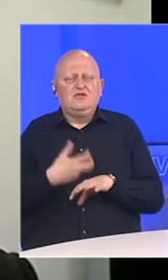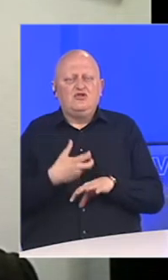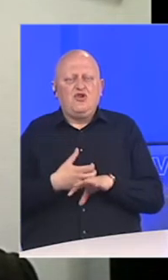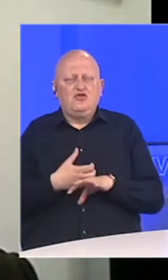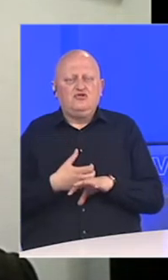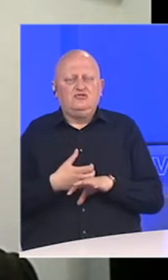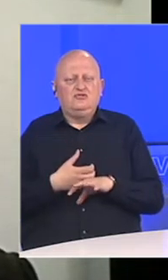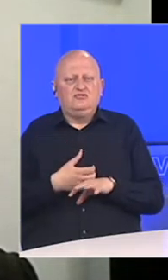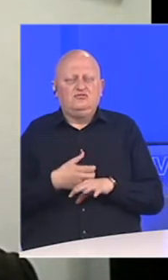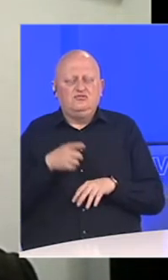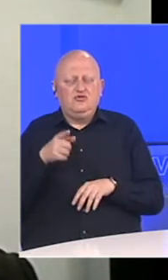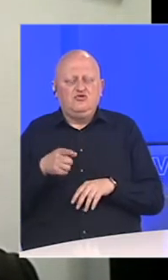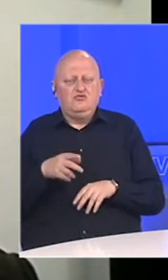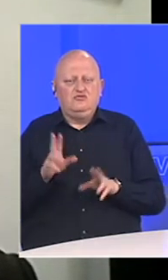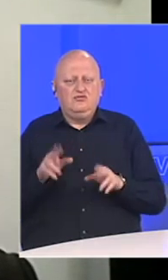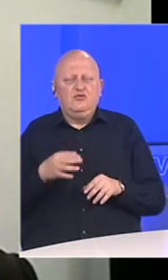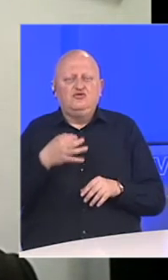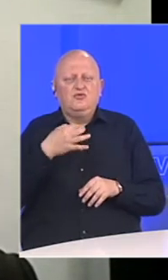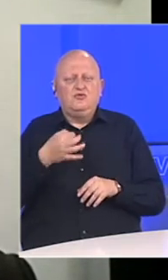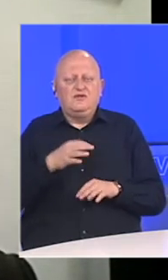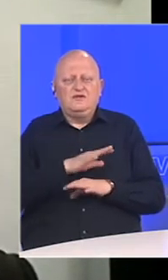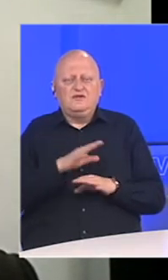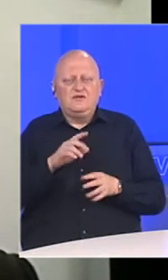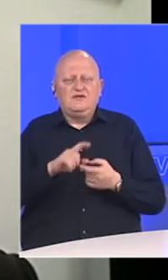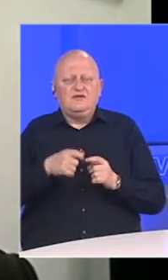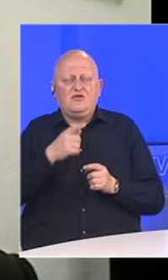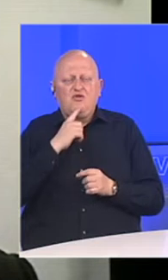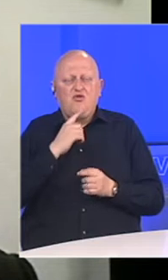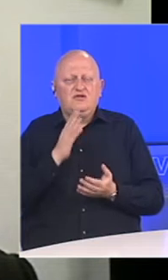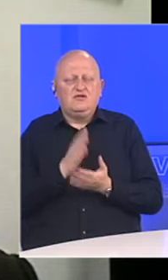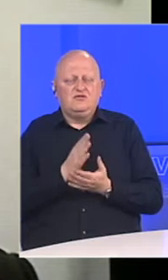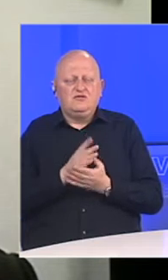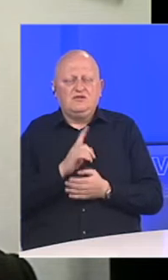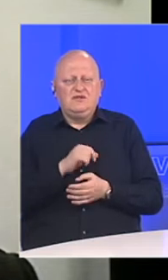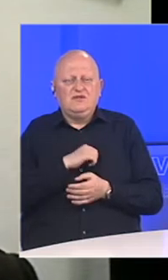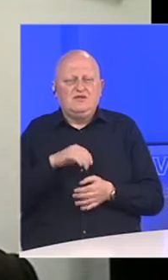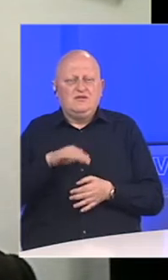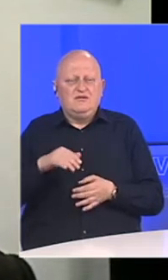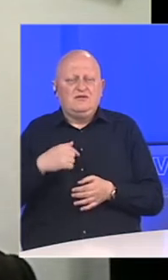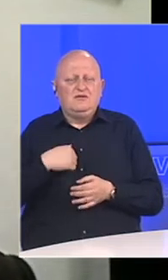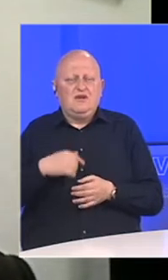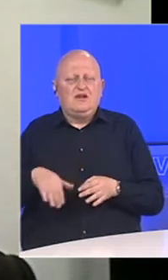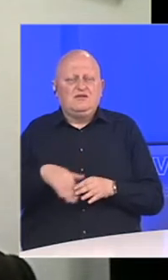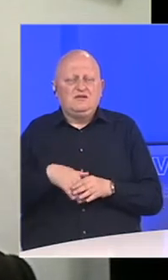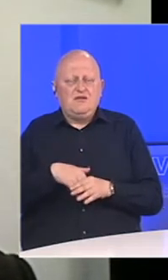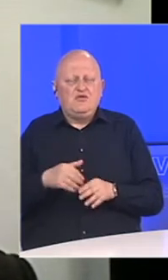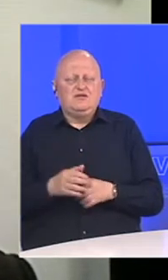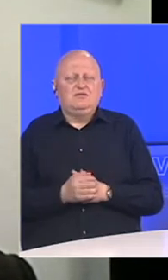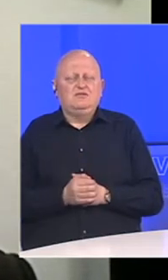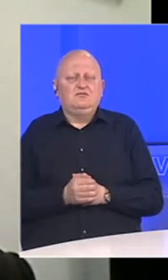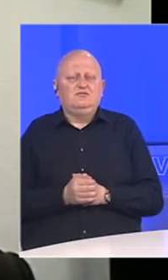je tu, da ga možemo pitati za sve stvari koje se dešavaju, ne samo za djecu, nego i za nas uposlenike.